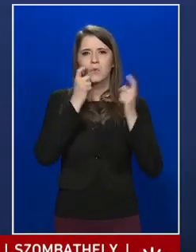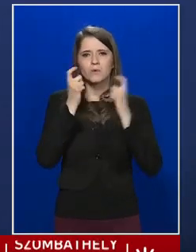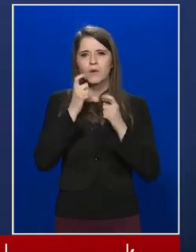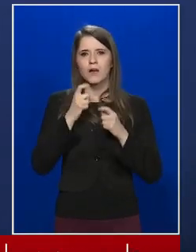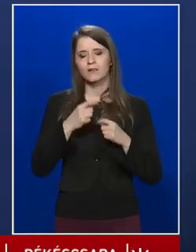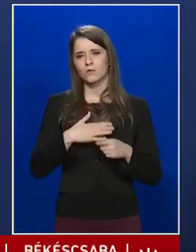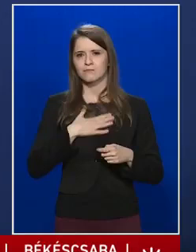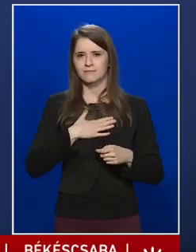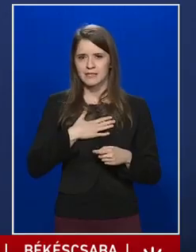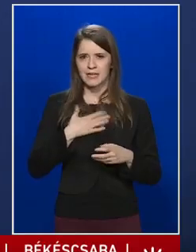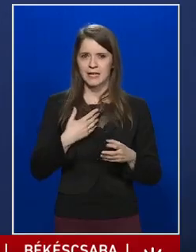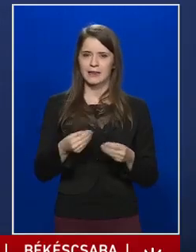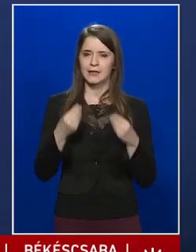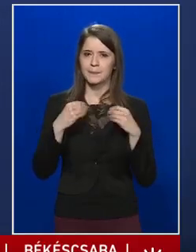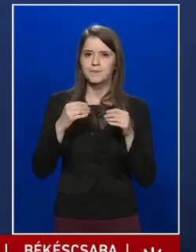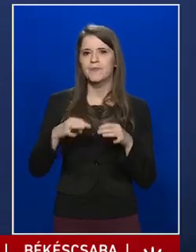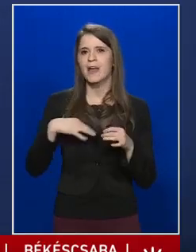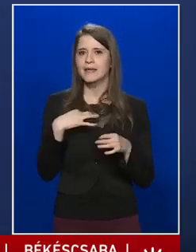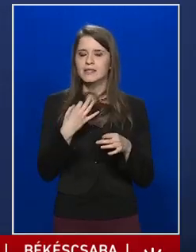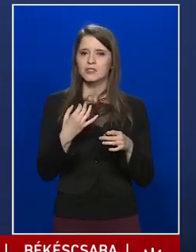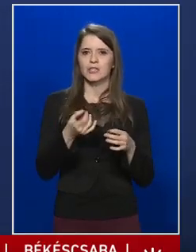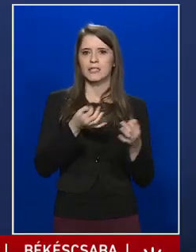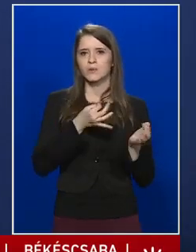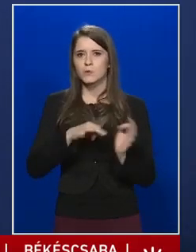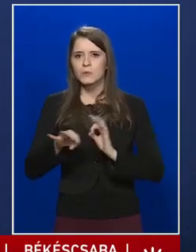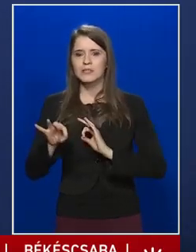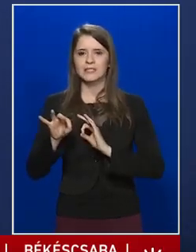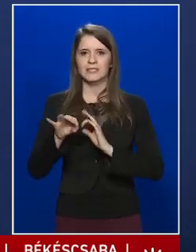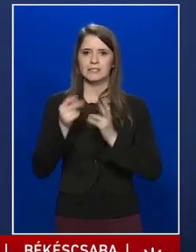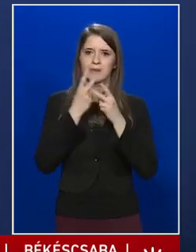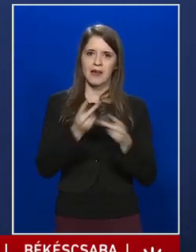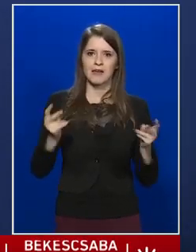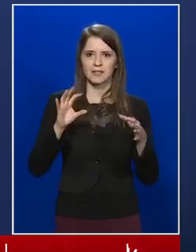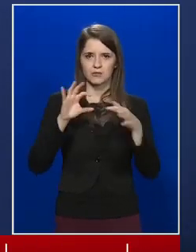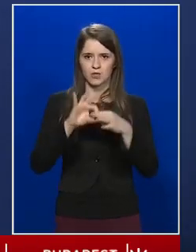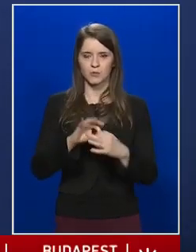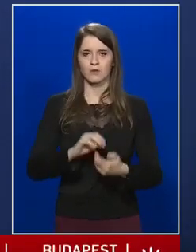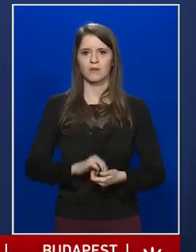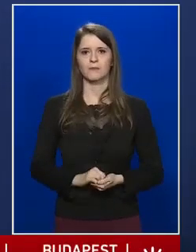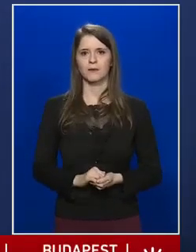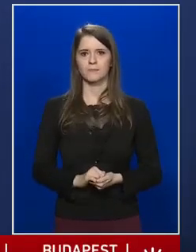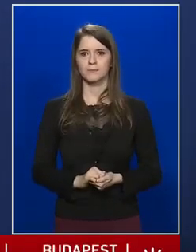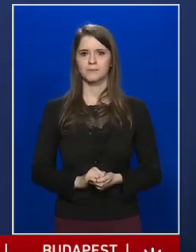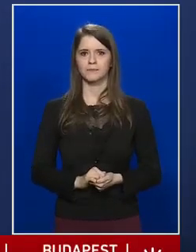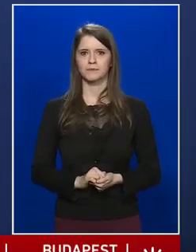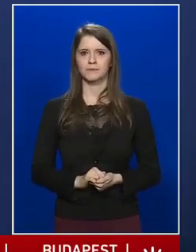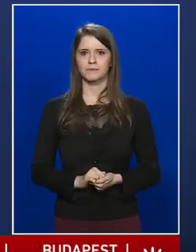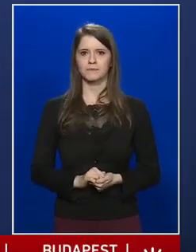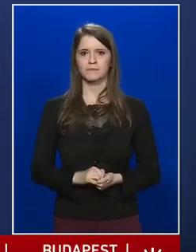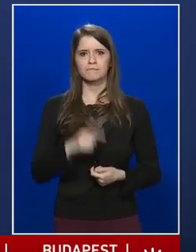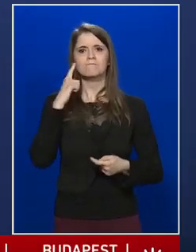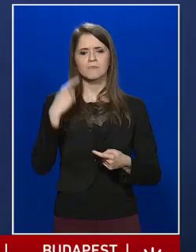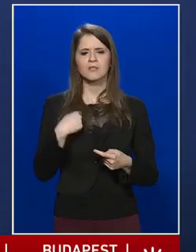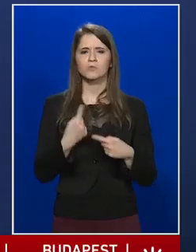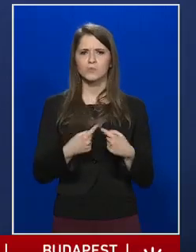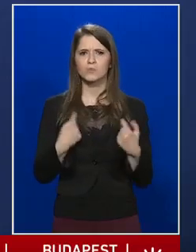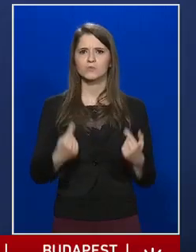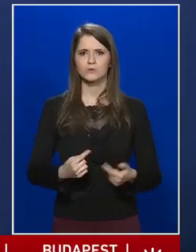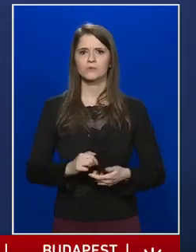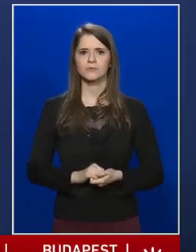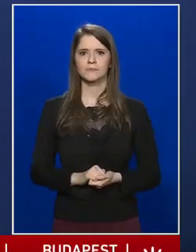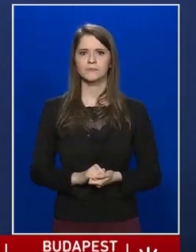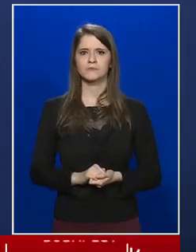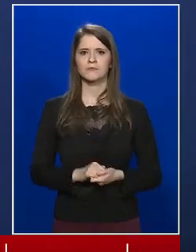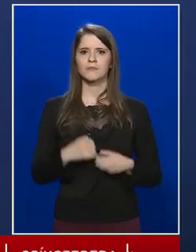engedjenek meg még az egészségügyi ellátással kapcsolatban. Tudjuk azt, hogy